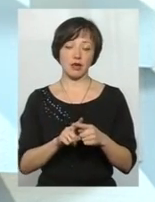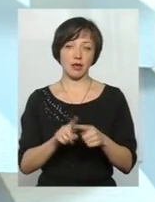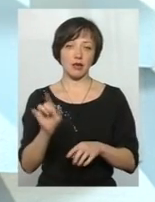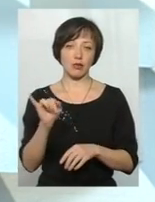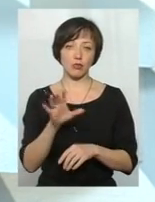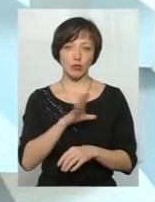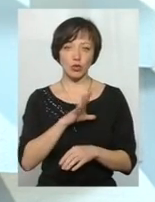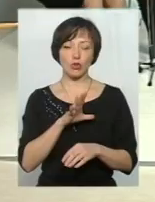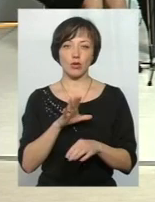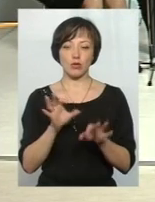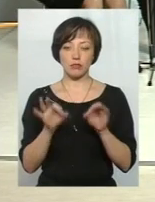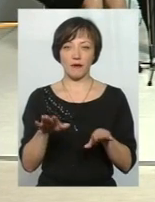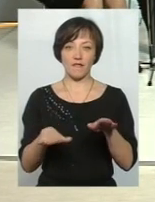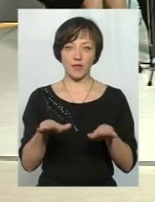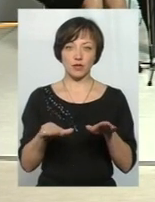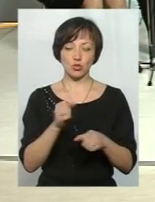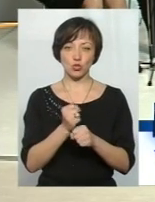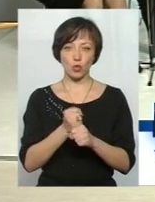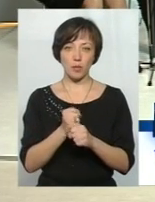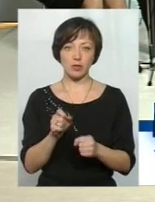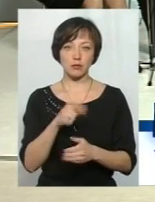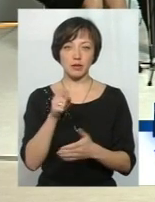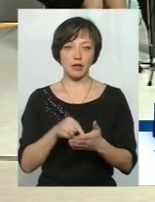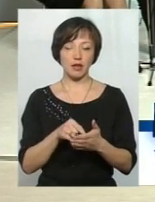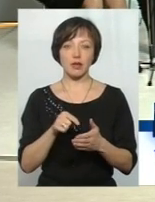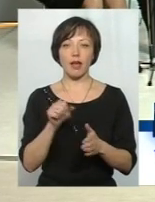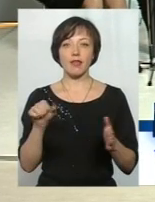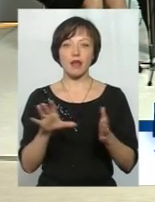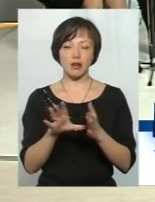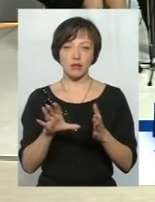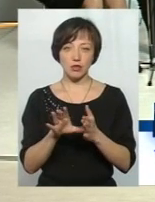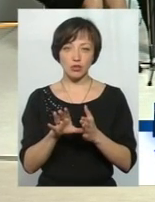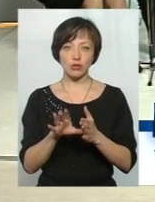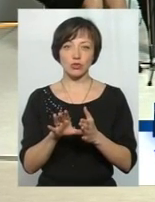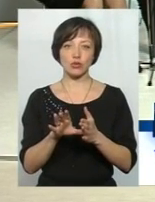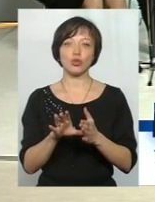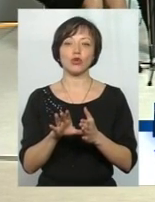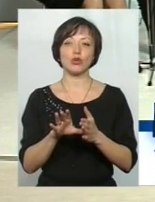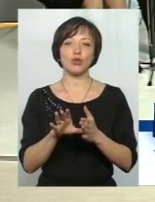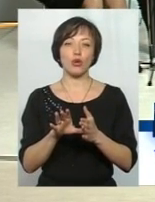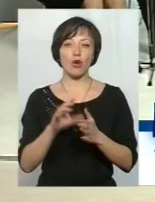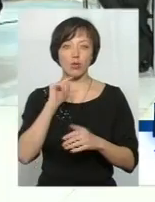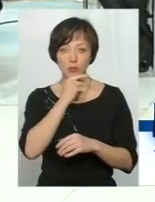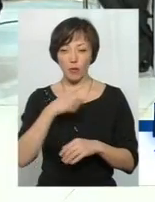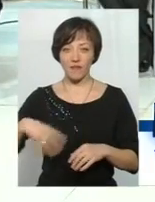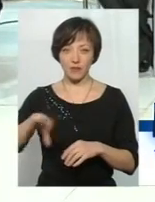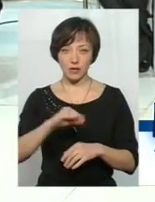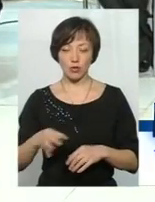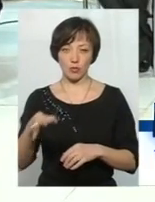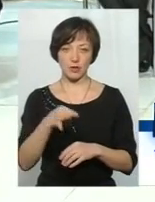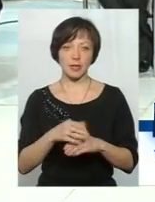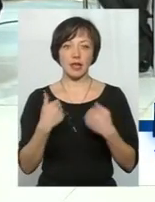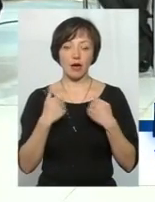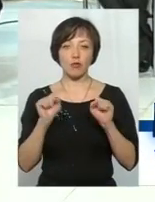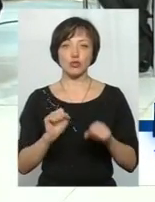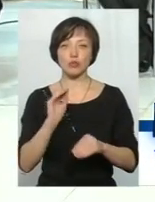виважено, зроблено питання енергетичного аудиту по всій області. Більше того, я можу доповнити, в